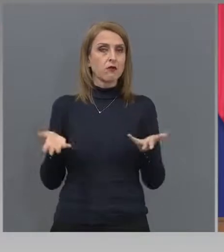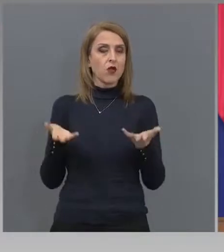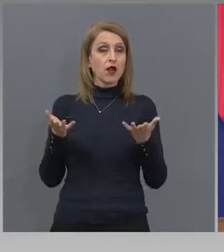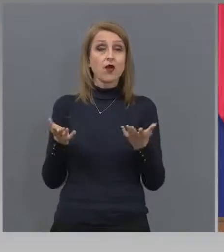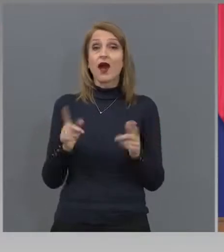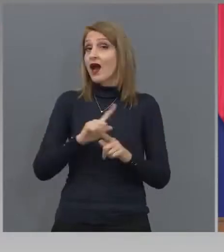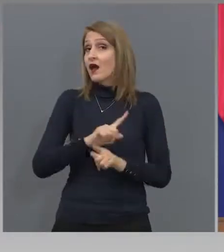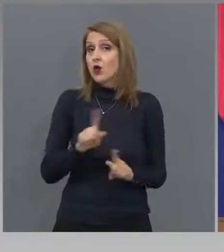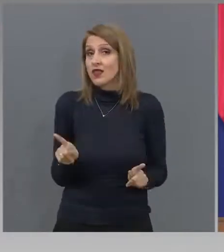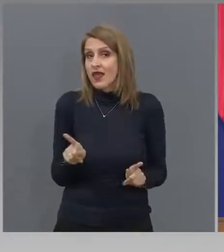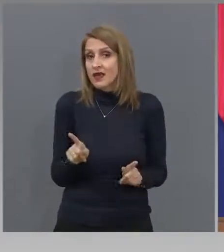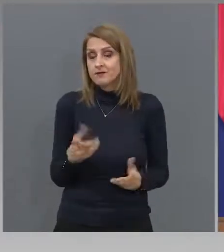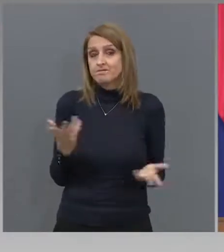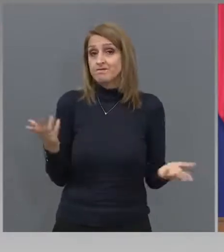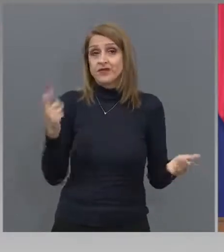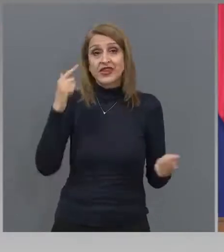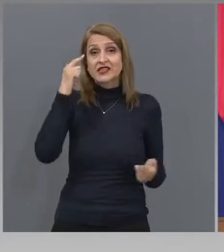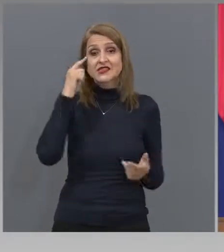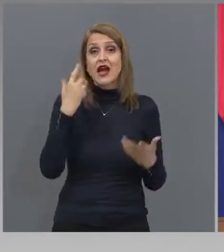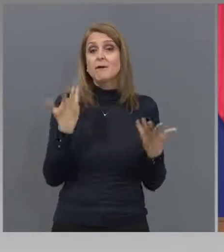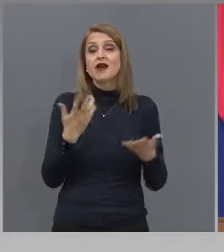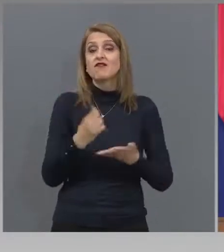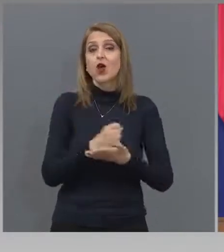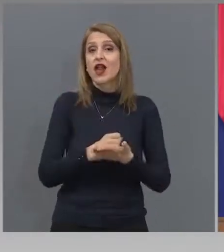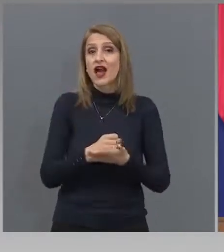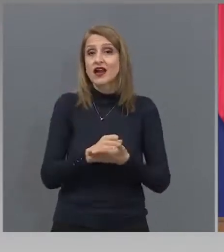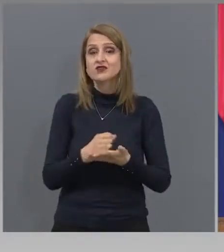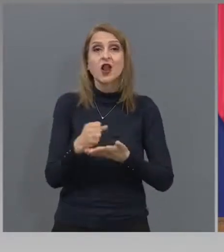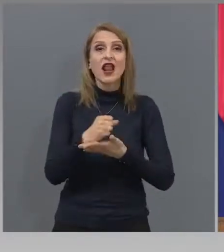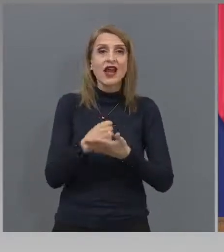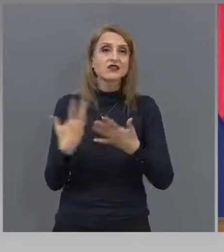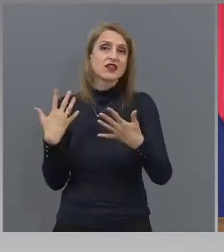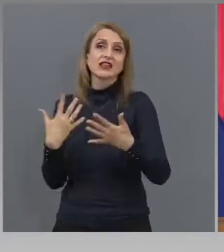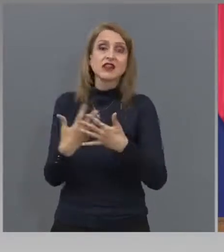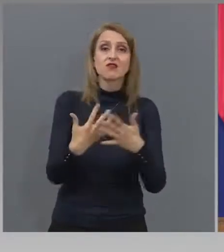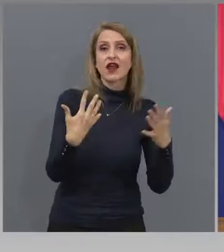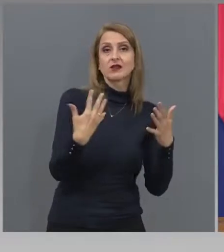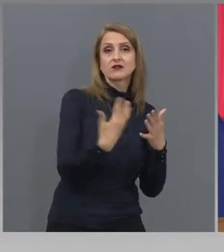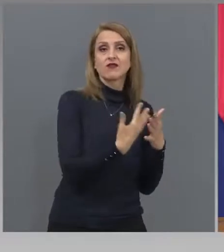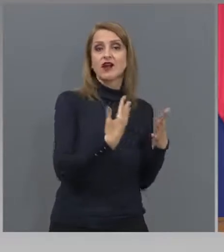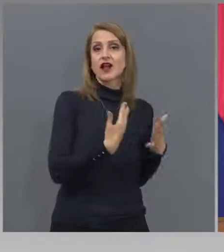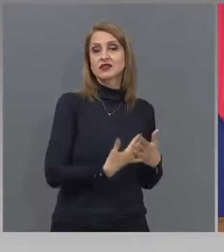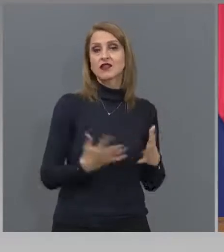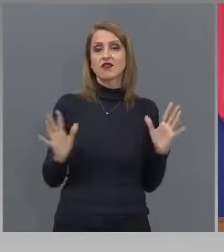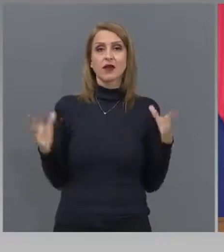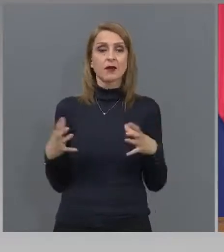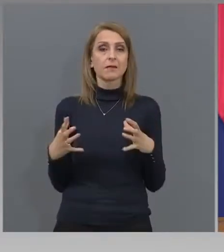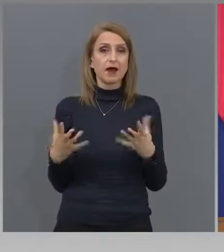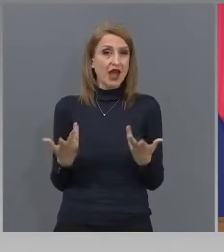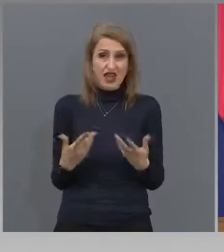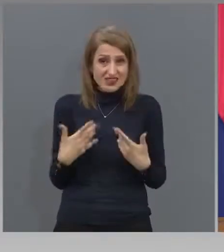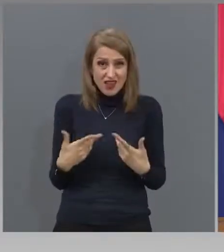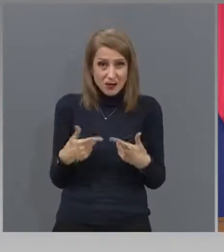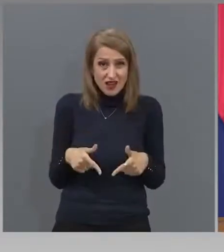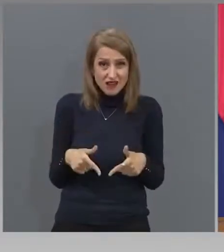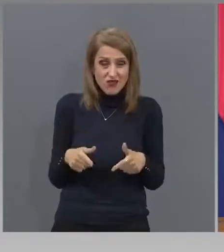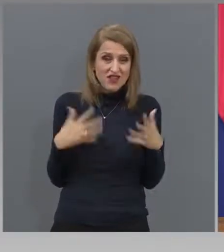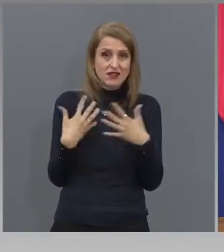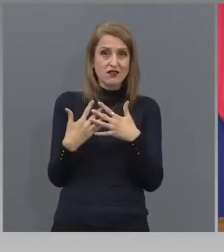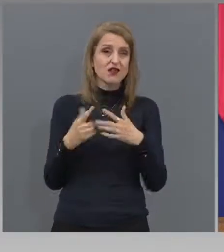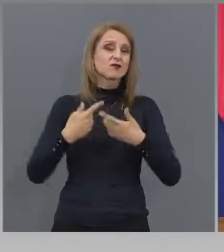лекарството го знаеме какво. Затваряне, затваряне и блокиране. толкова. Искаме ли го? Това не, не го искаме.